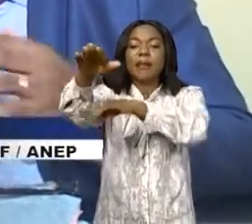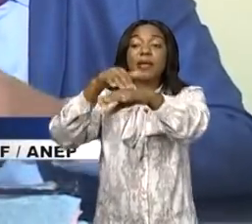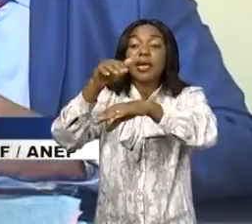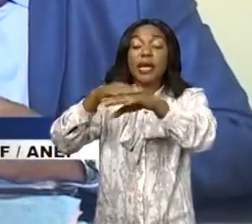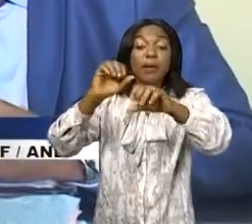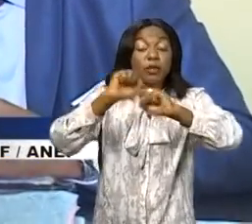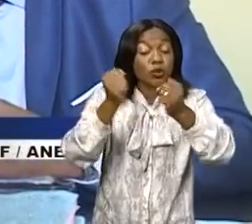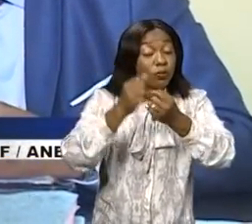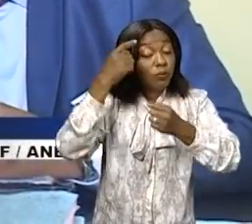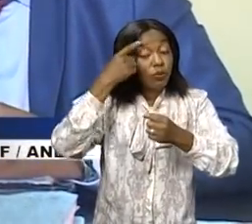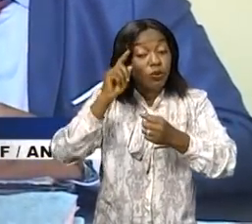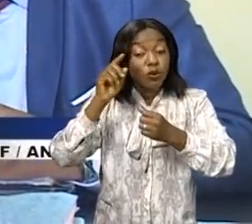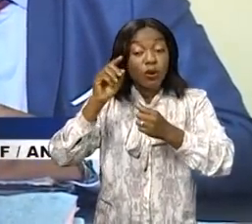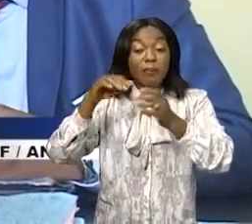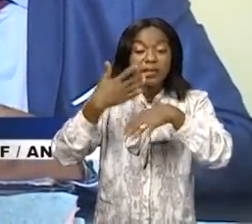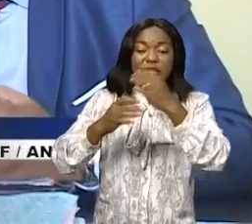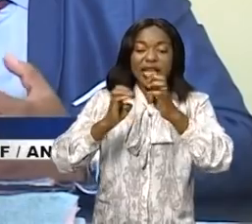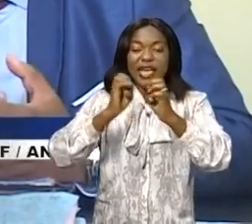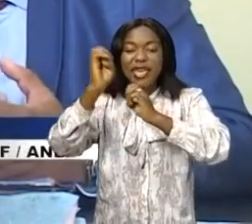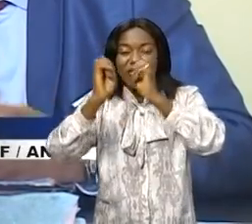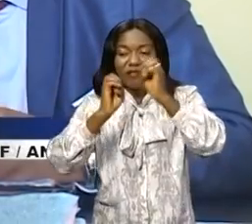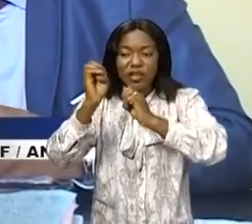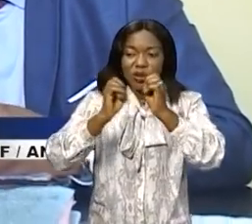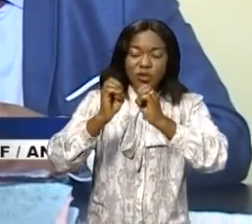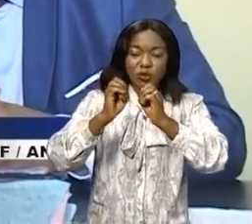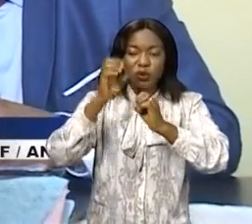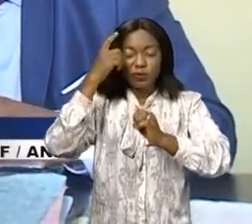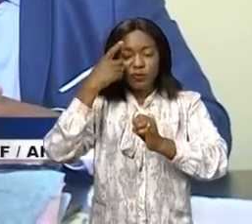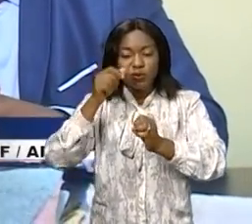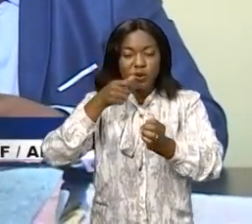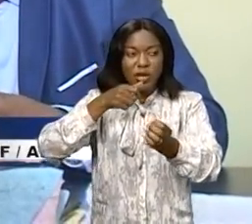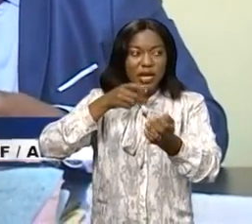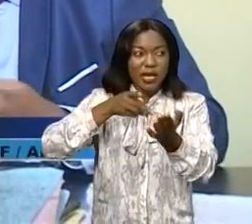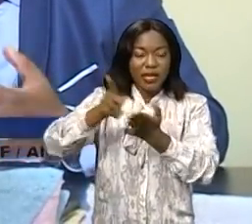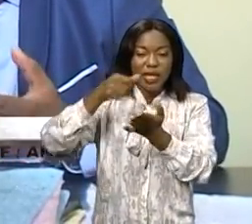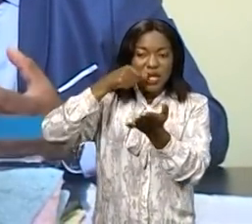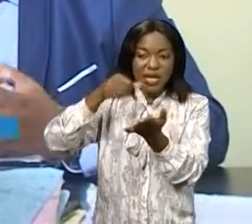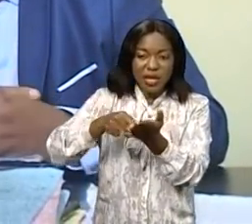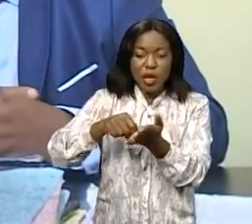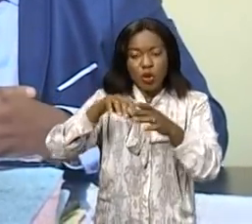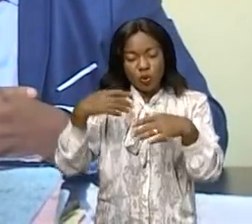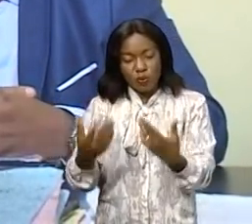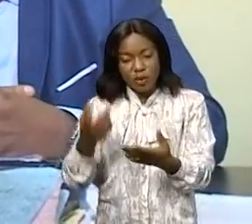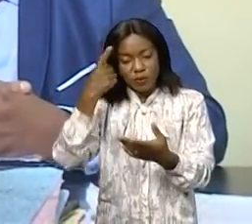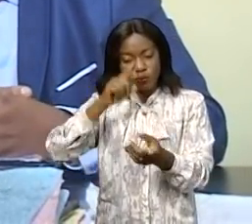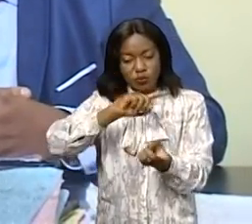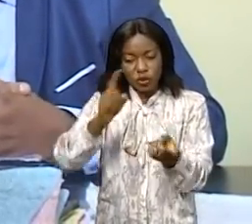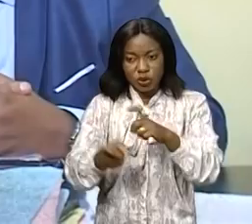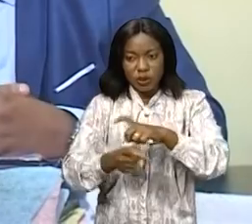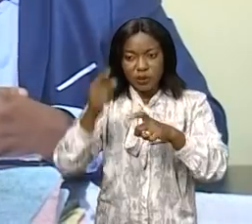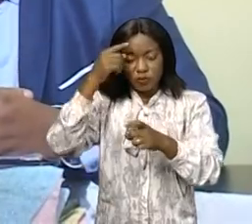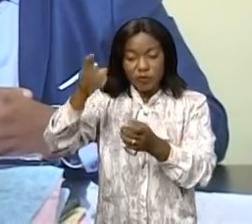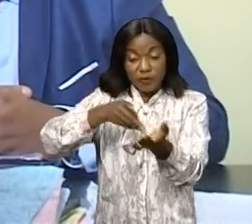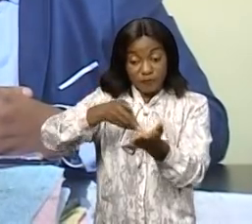évaluer leur situation fiscale, voir dans quelle mesure on peut assainir leur compte courant